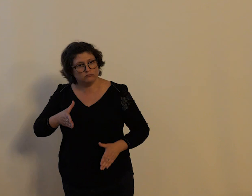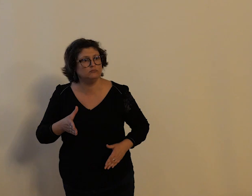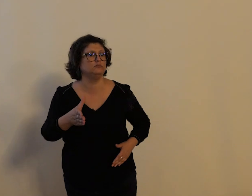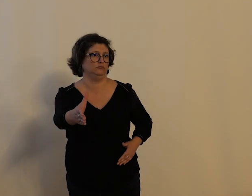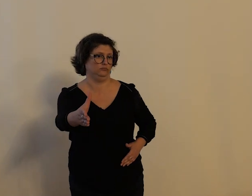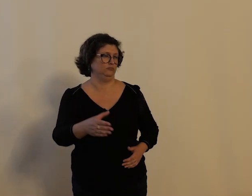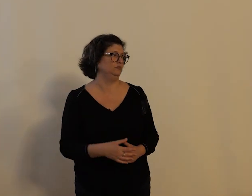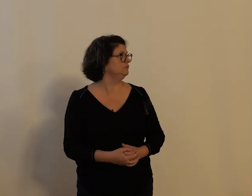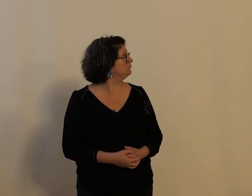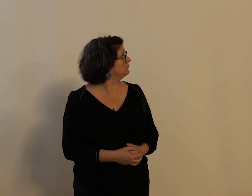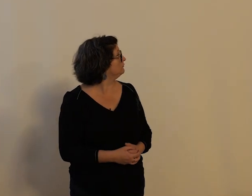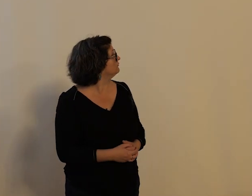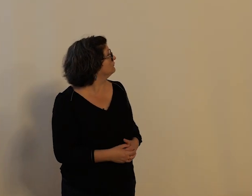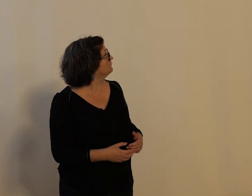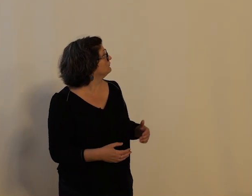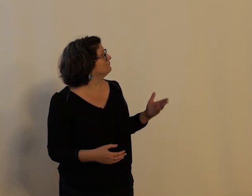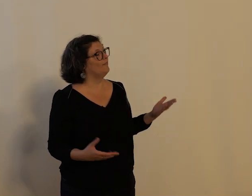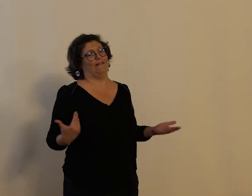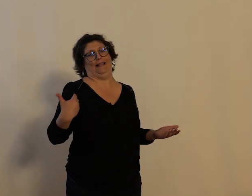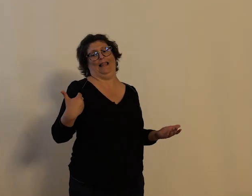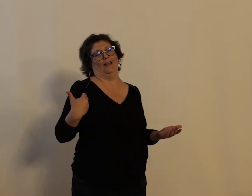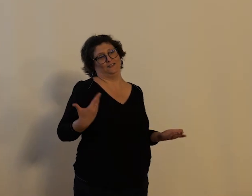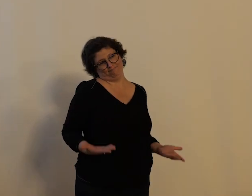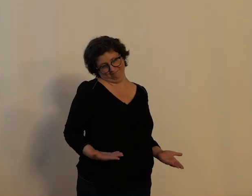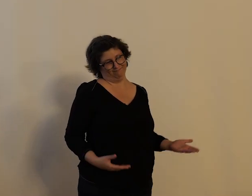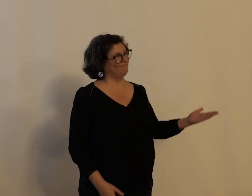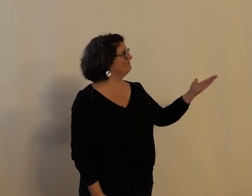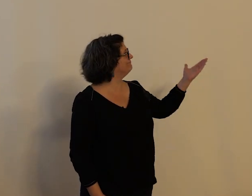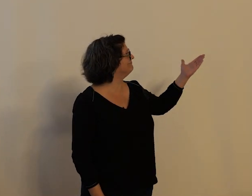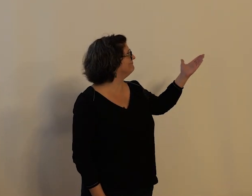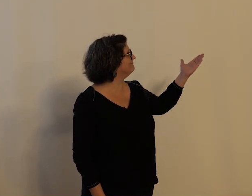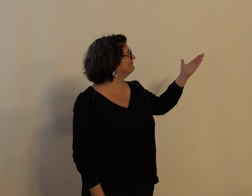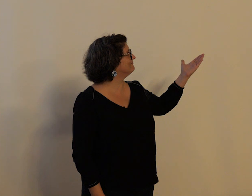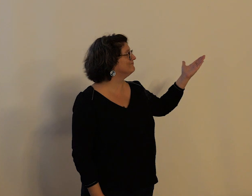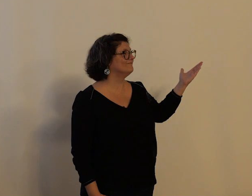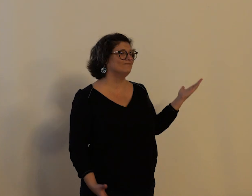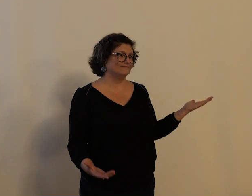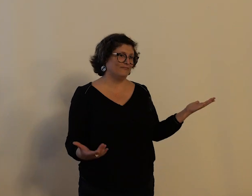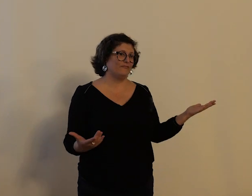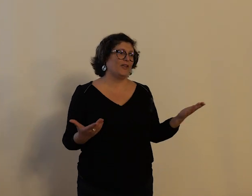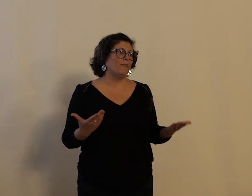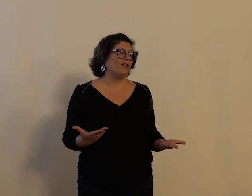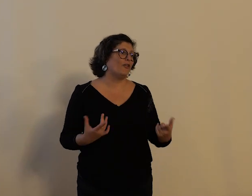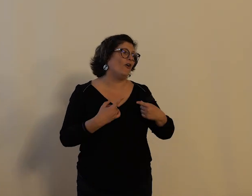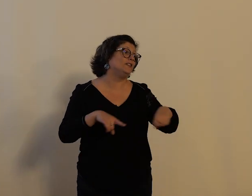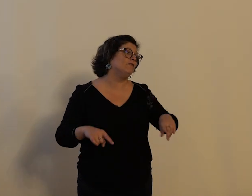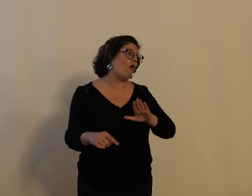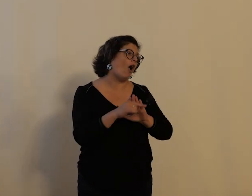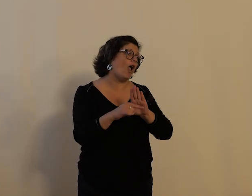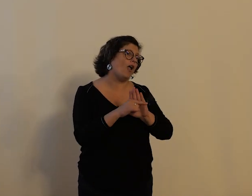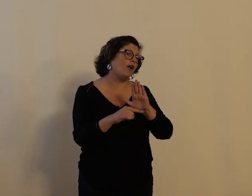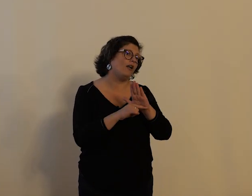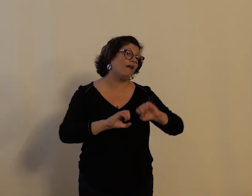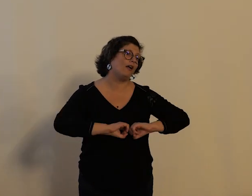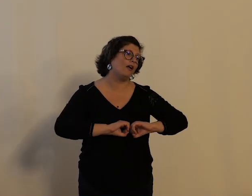vues plus contemporaines pour expliquer que maintenant le dispositif de la réglementation du cycliste